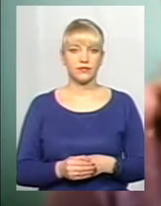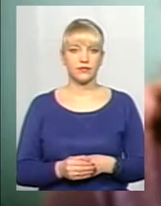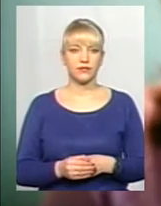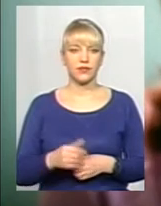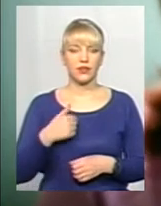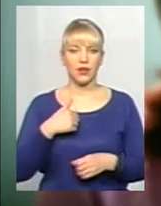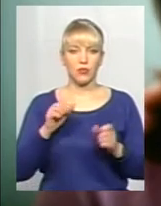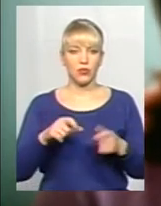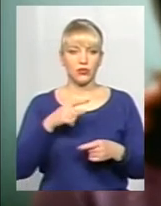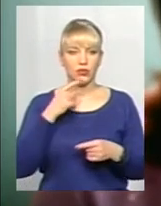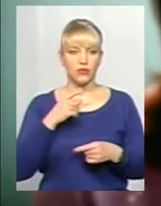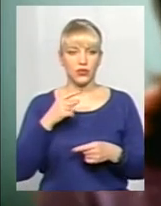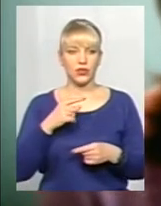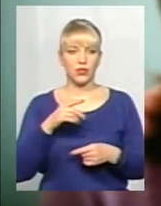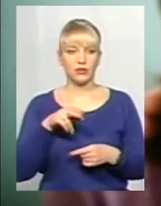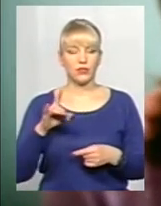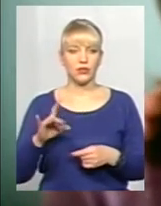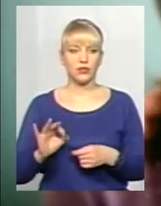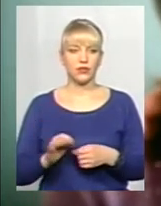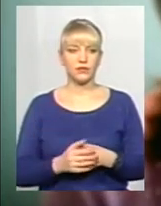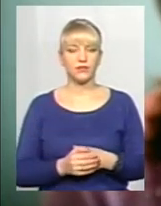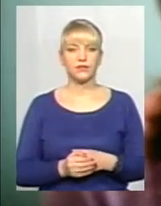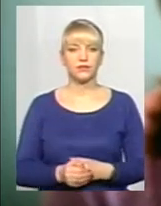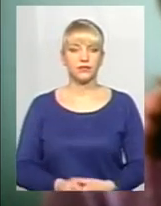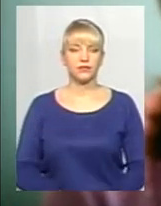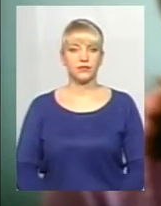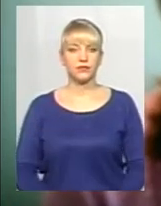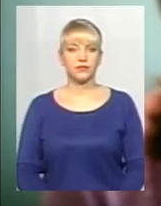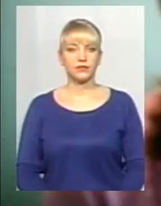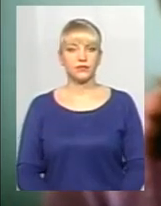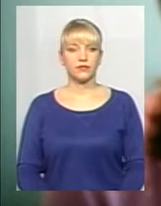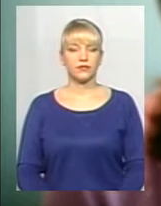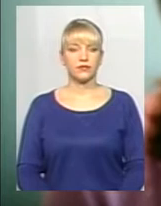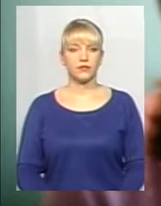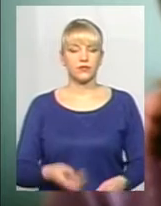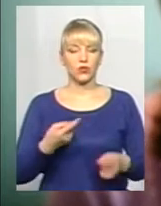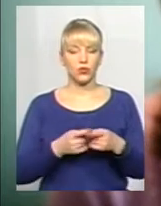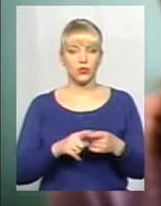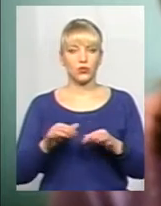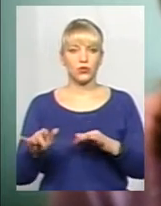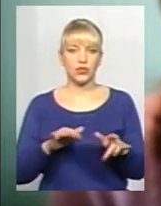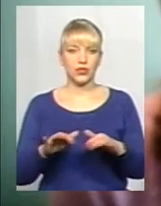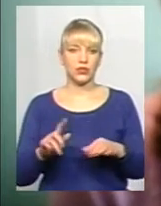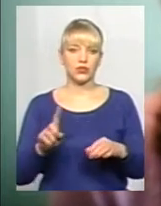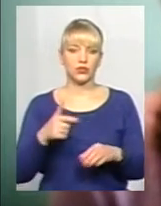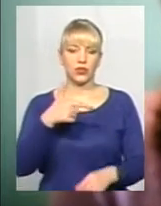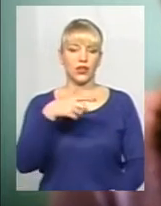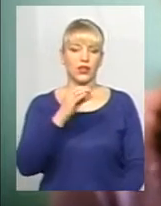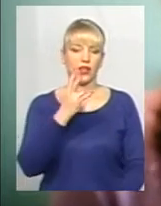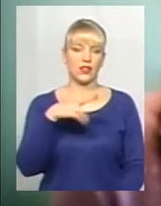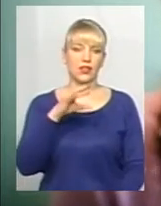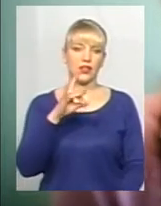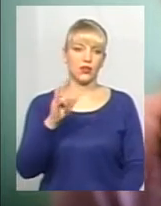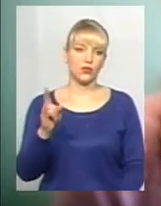Я можу говорити про, скажімо, цю діяльність щодо гендеру і щодо